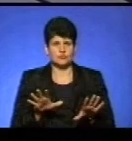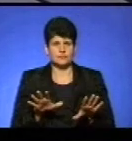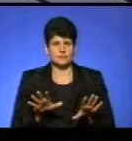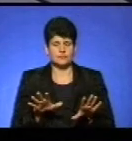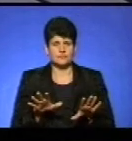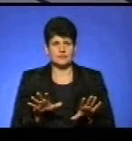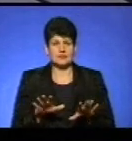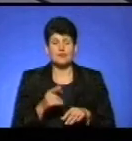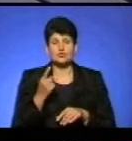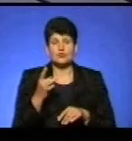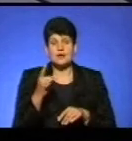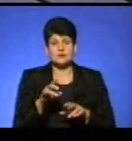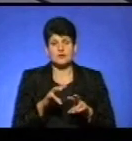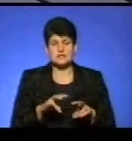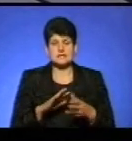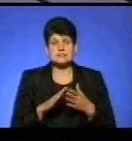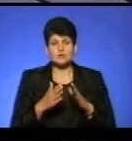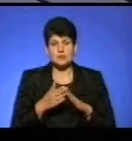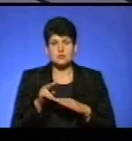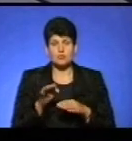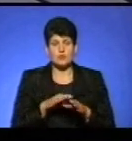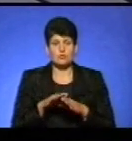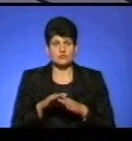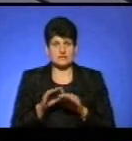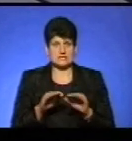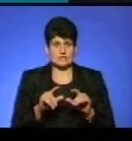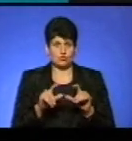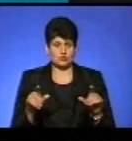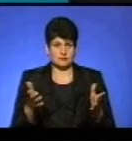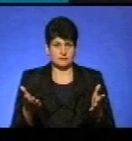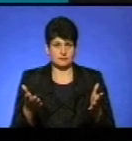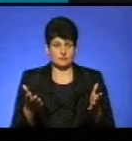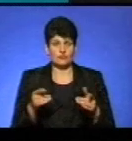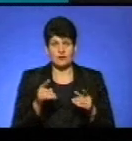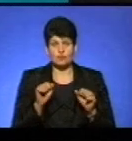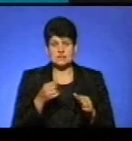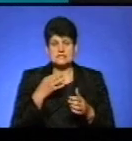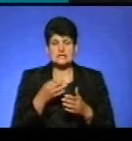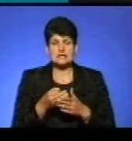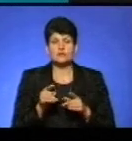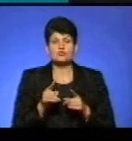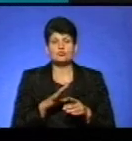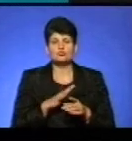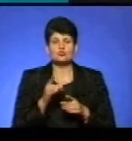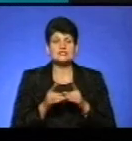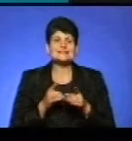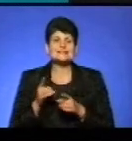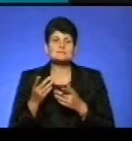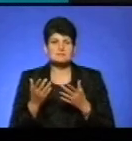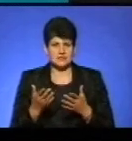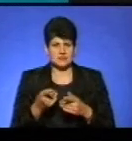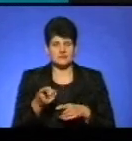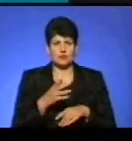ні разу не аналізував ситуації по наповненістю садочки. Ну, ви, власне, як ніхто можете нам сказати, в чому відбулися зміни, тому що ви